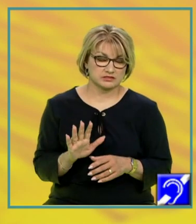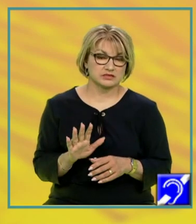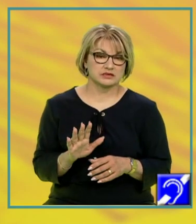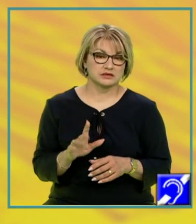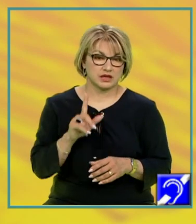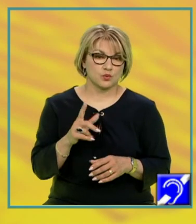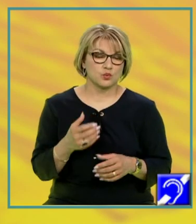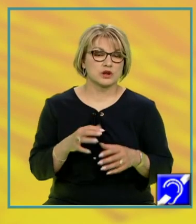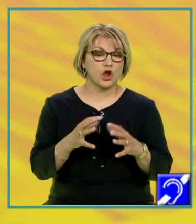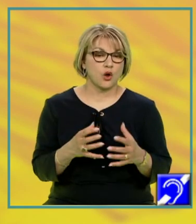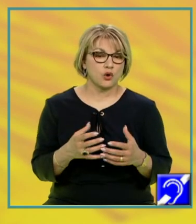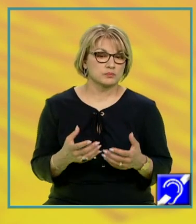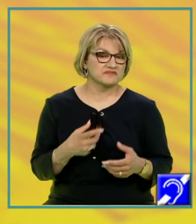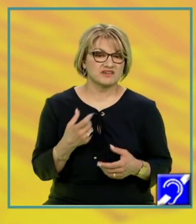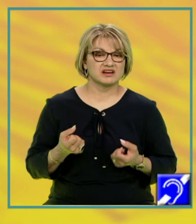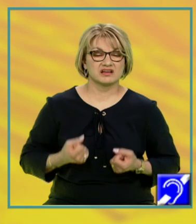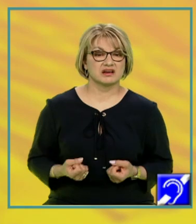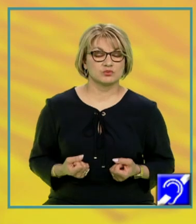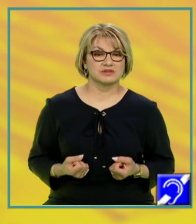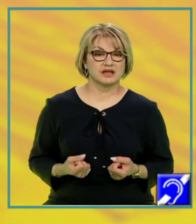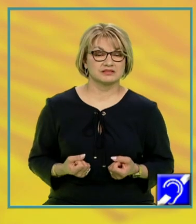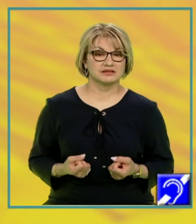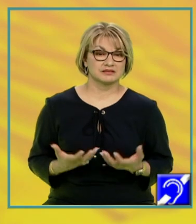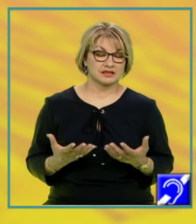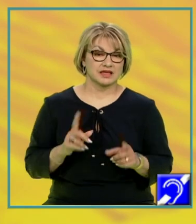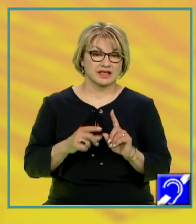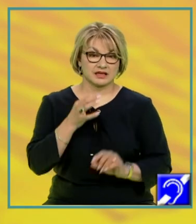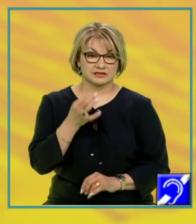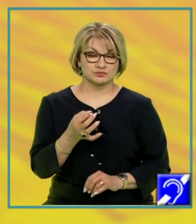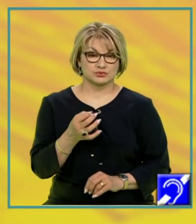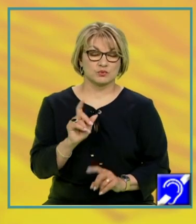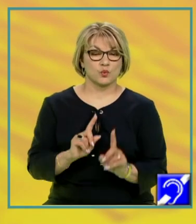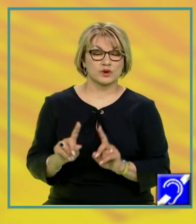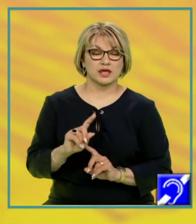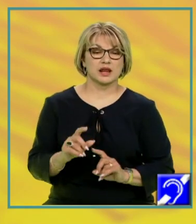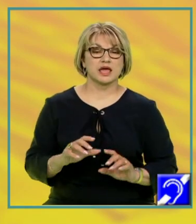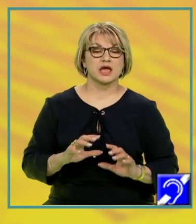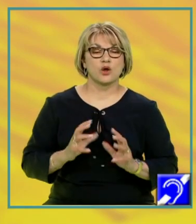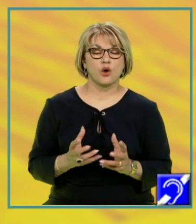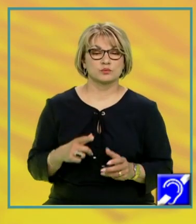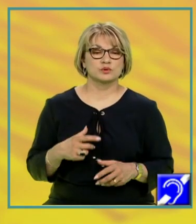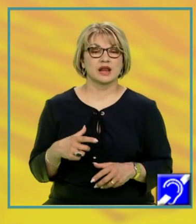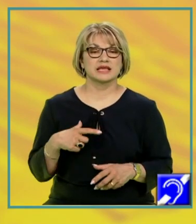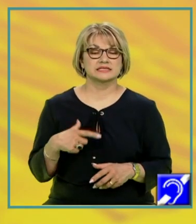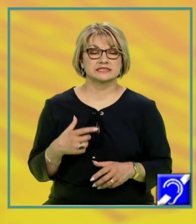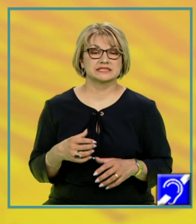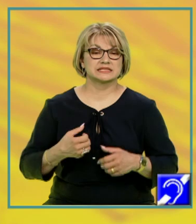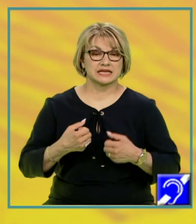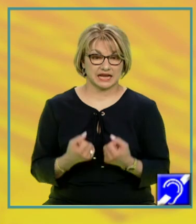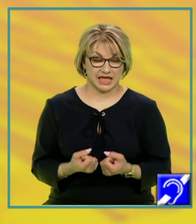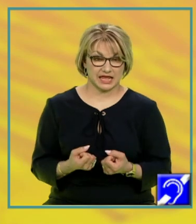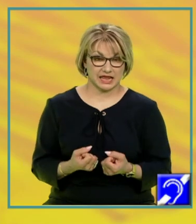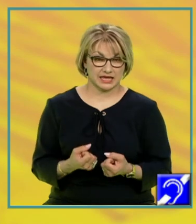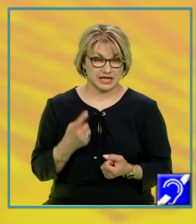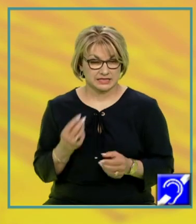greutate, care nu cântărește nimic. Astfel încât, atunci când spunem unele corpuri sunt grele, adăugăm o anumită